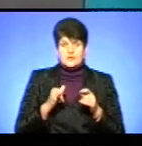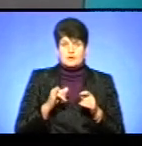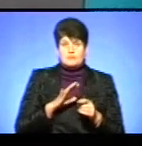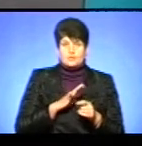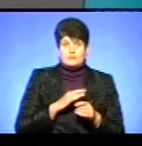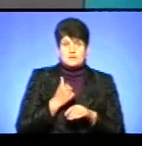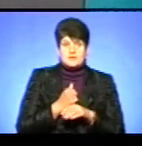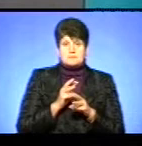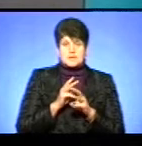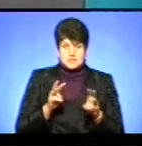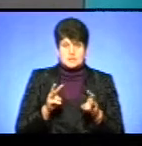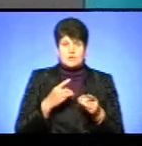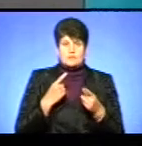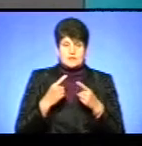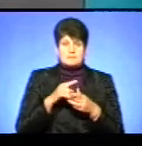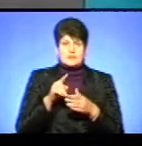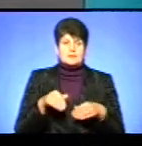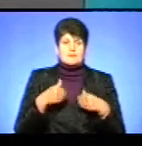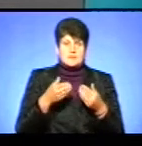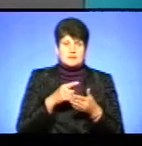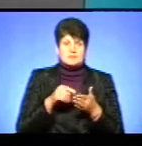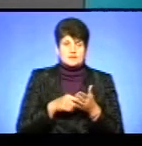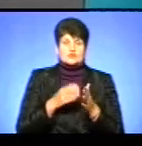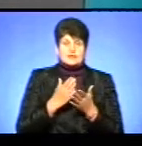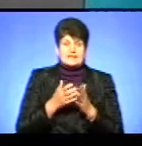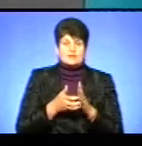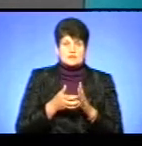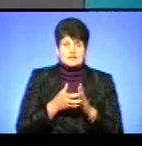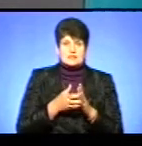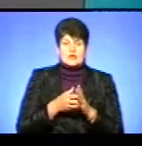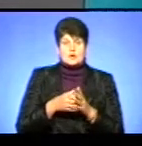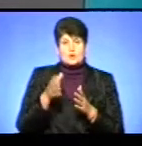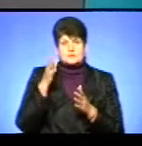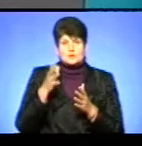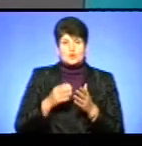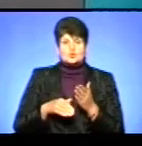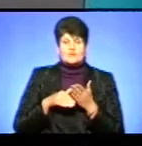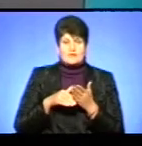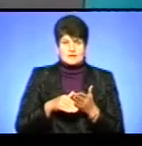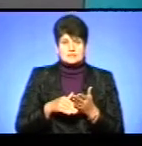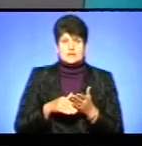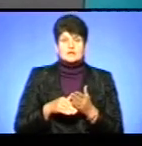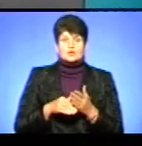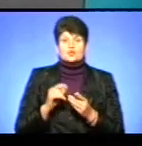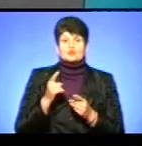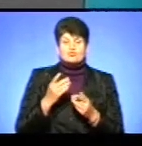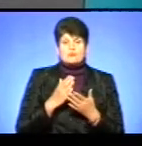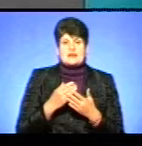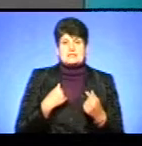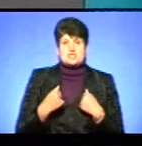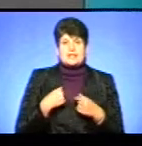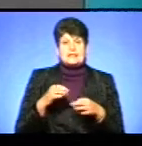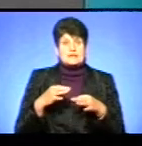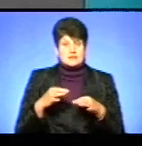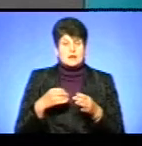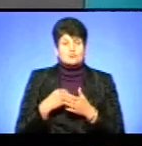прем'єр-міністр, ми говорили, піднімали це питання про те, що є недофінансування освітньої субвенції, і, власне, здавалося б, чому мав би страждати транспорт, але